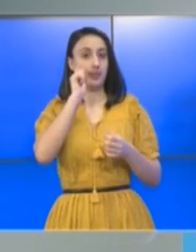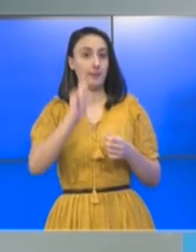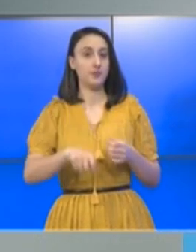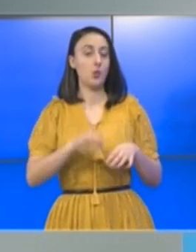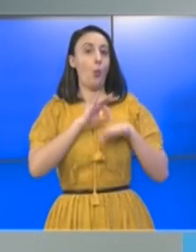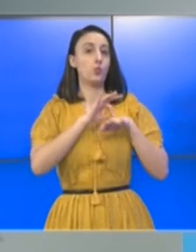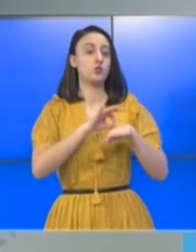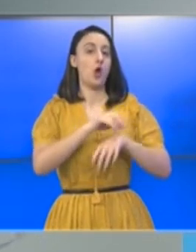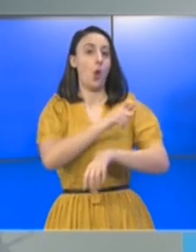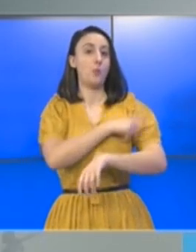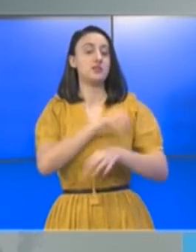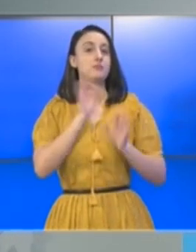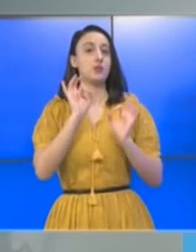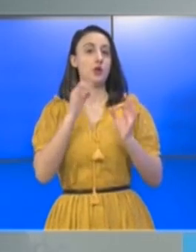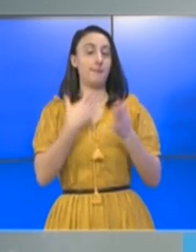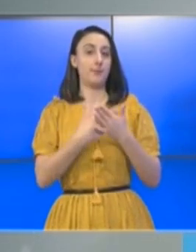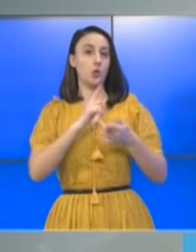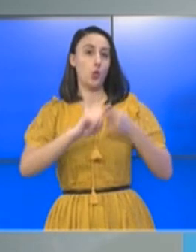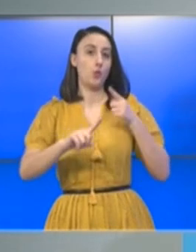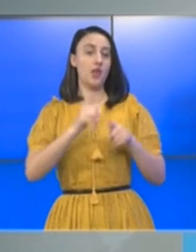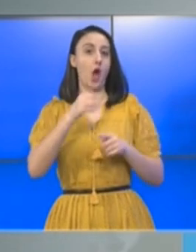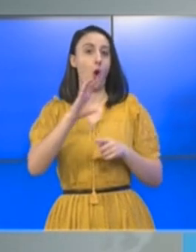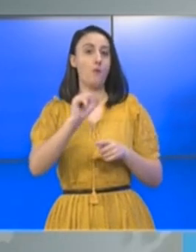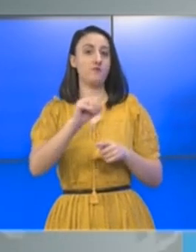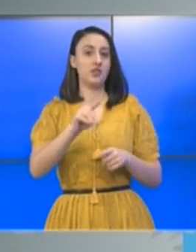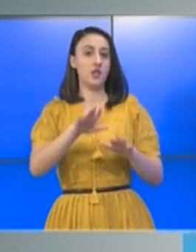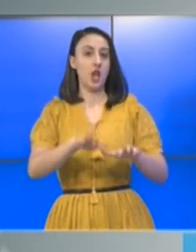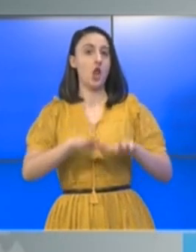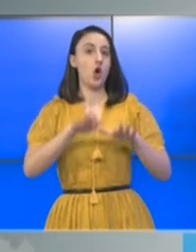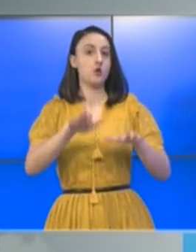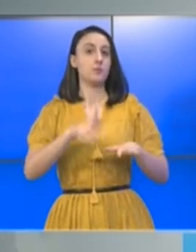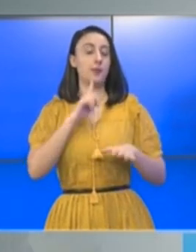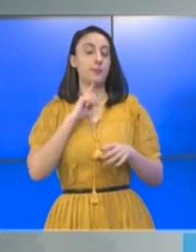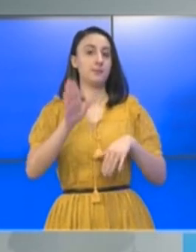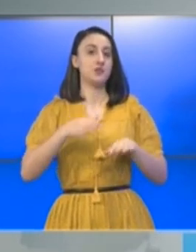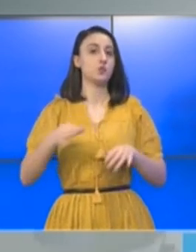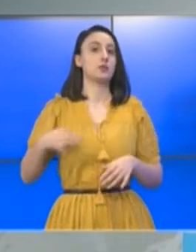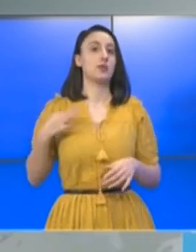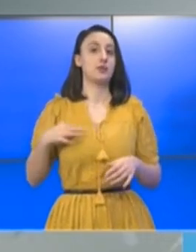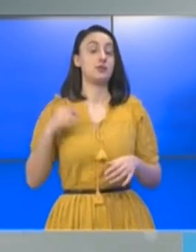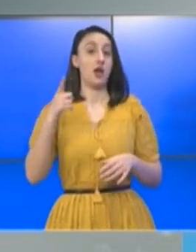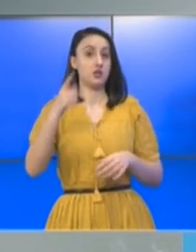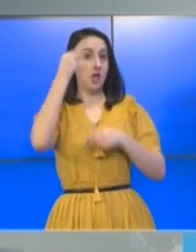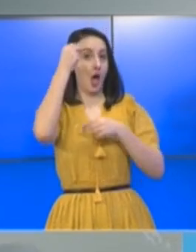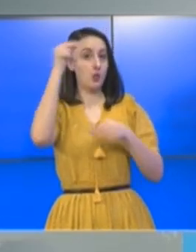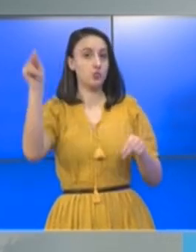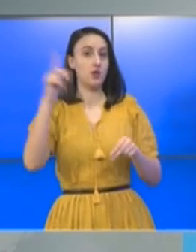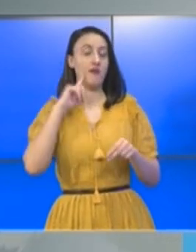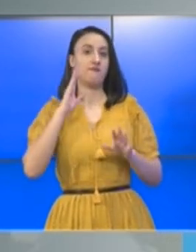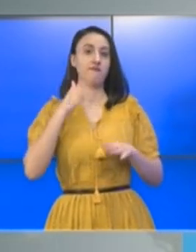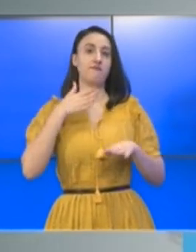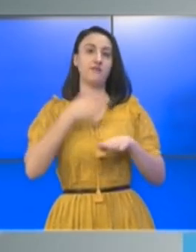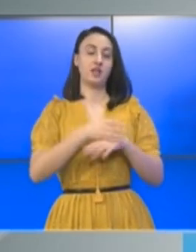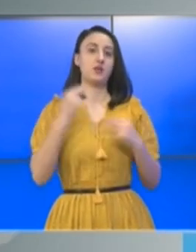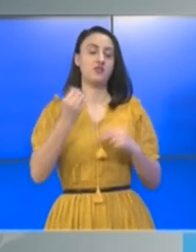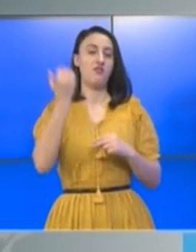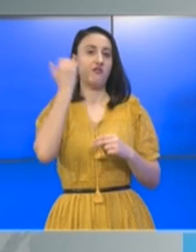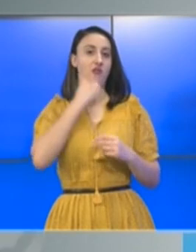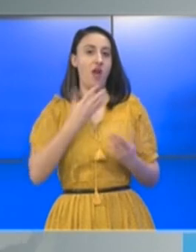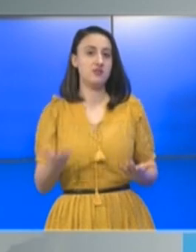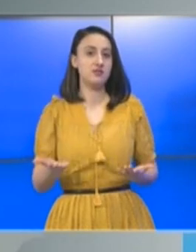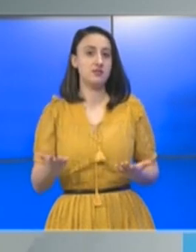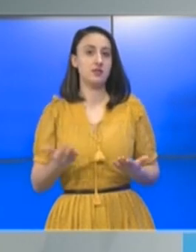de la conducerea Comisiei de Specialitate pentru lupta cu COVID-19 din cadrul Ministerului Sănătății. Acesta anunță că a fost victima unui fake news.